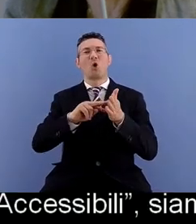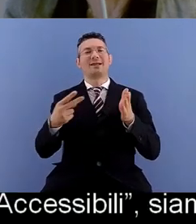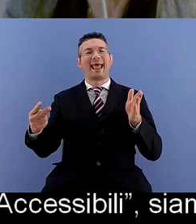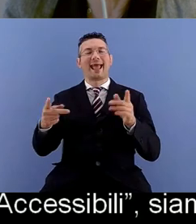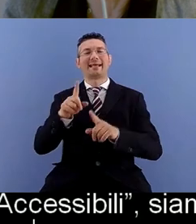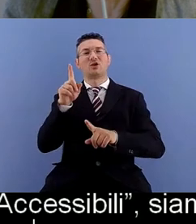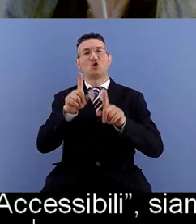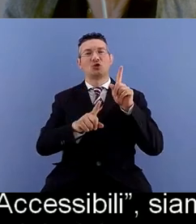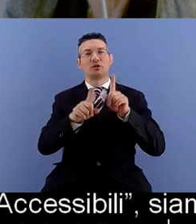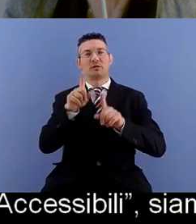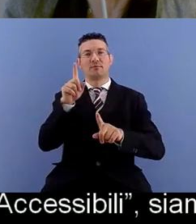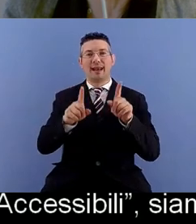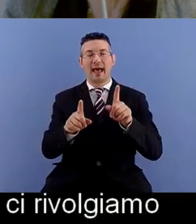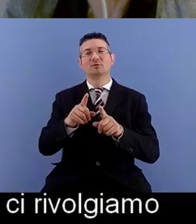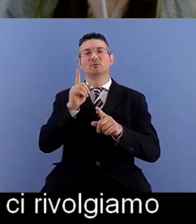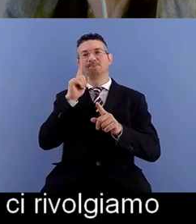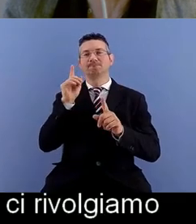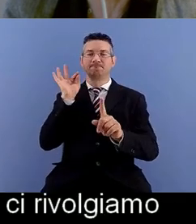specifico a